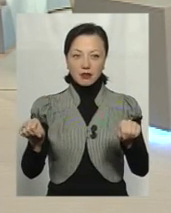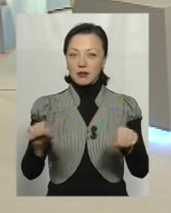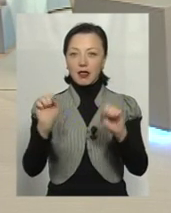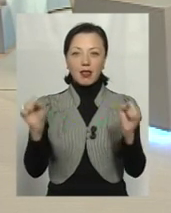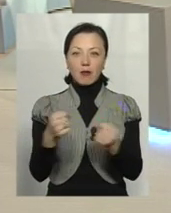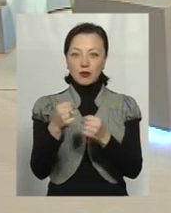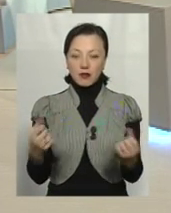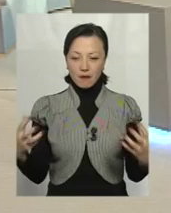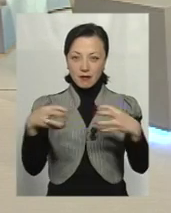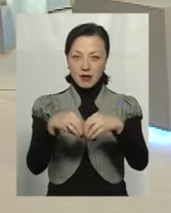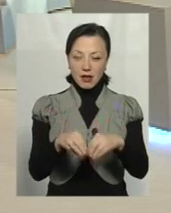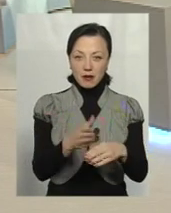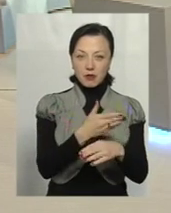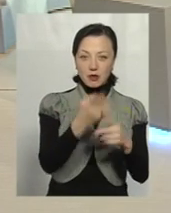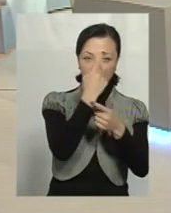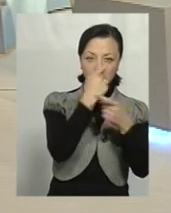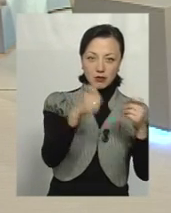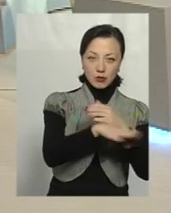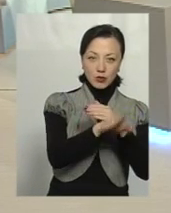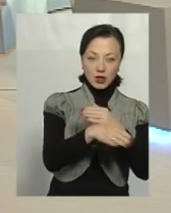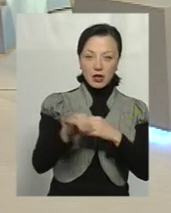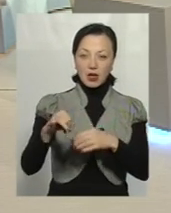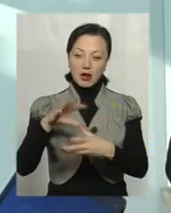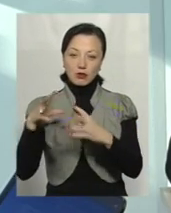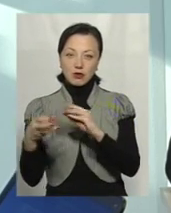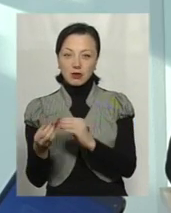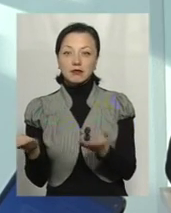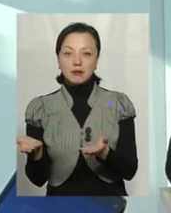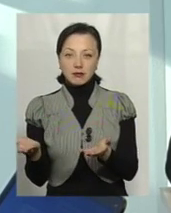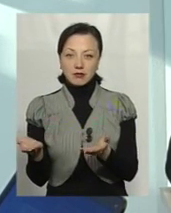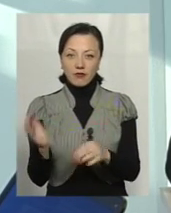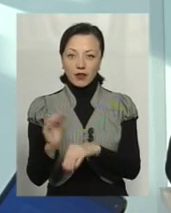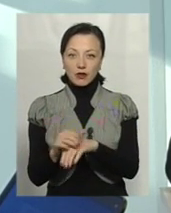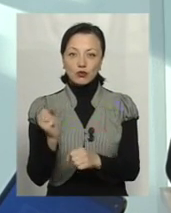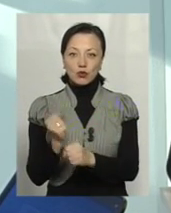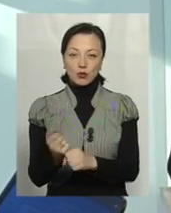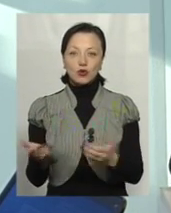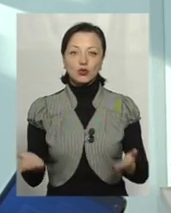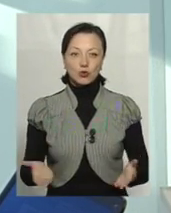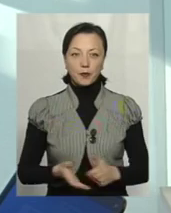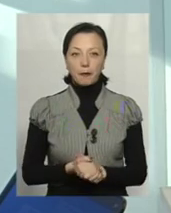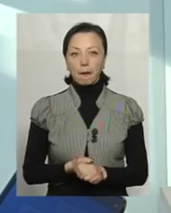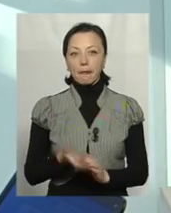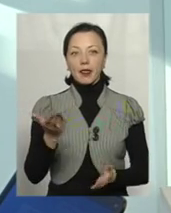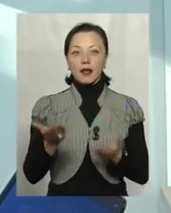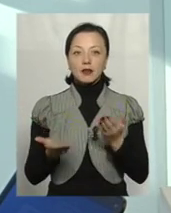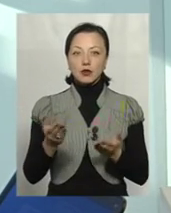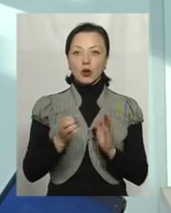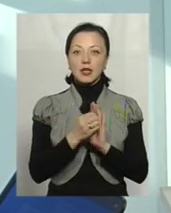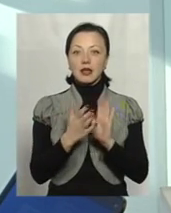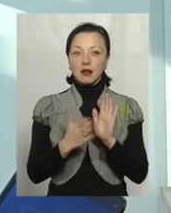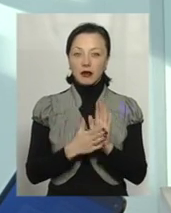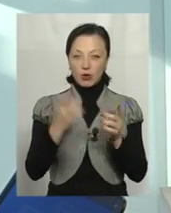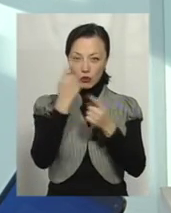Між деклараціями економічної влади і результатами, тобто з тим, що вони фактично роблять. Якщо вони декларують, що вони